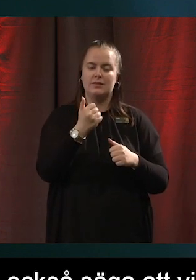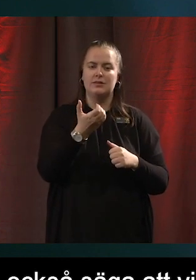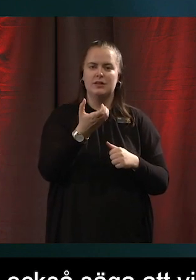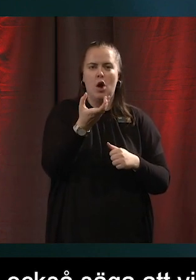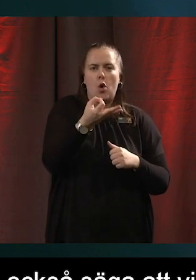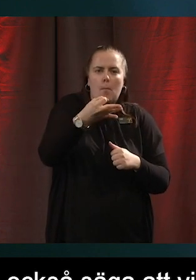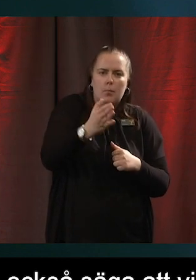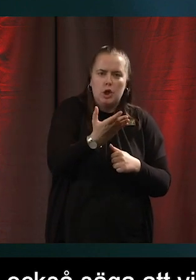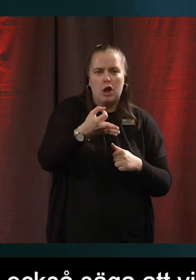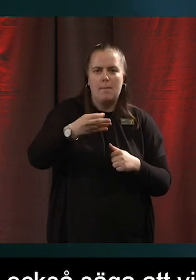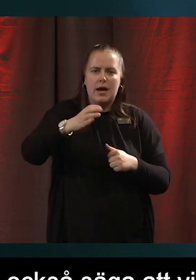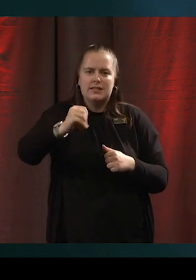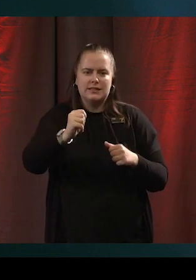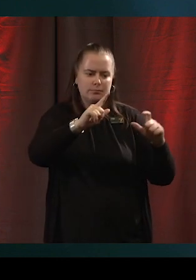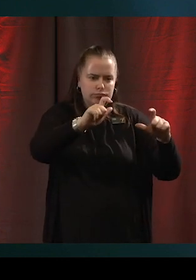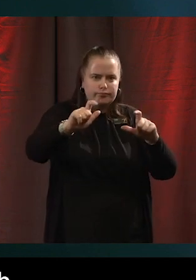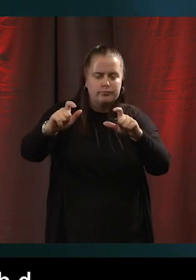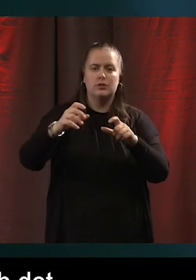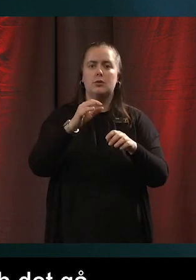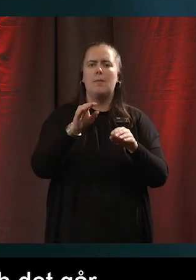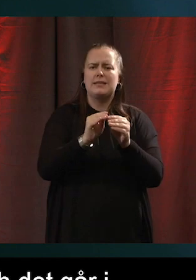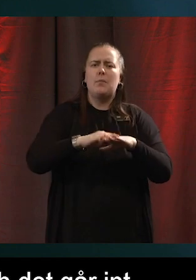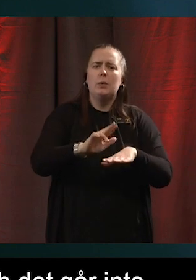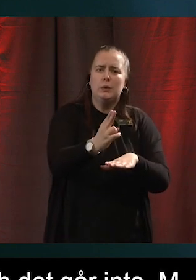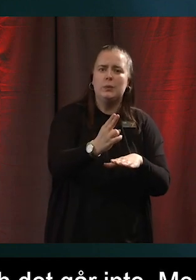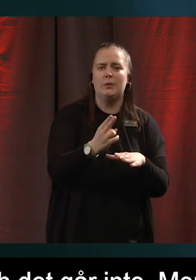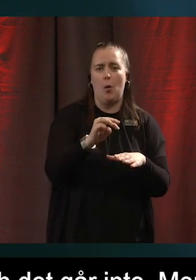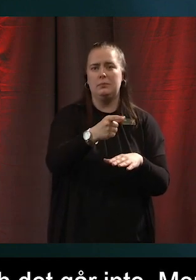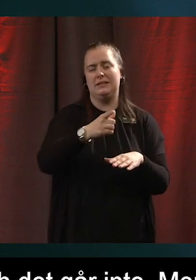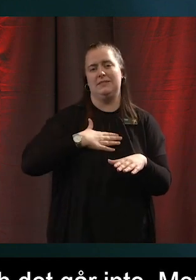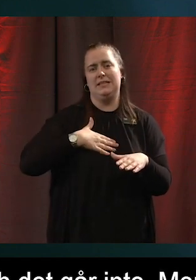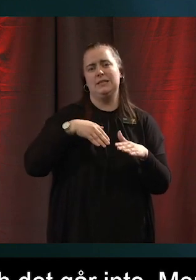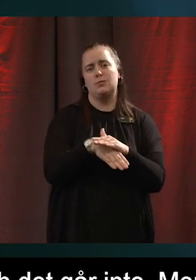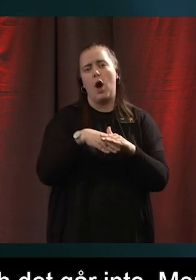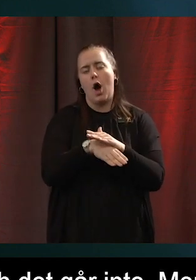föra över det. Det kommer att bli en ganska lång process. Så gör det nu ni som vill spara de här länkarna.